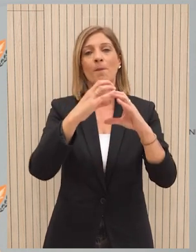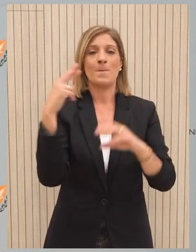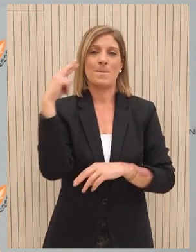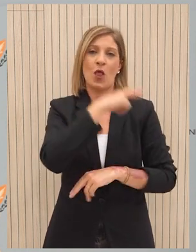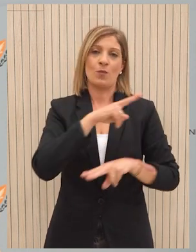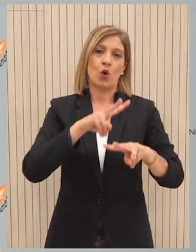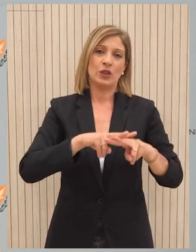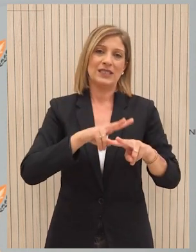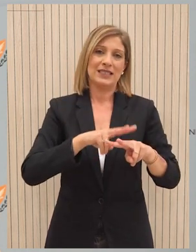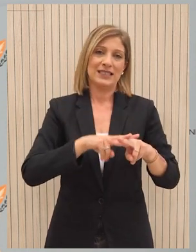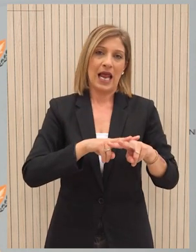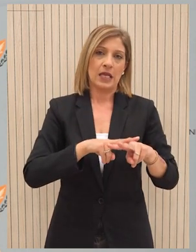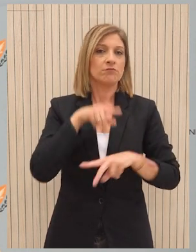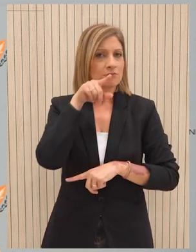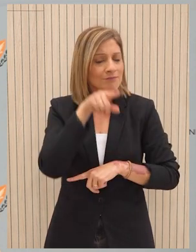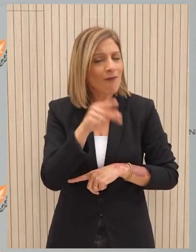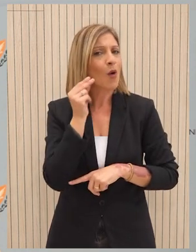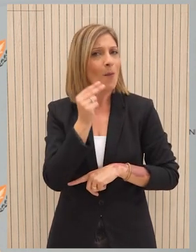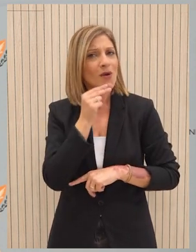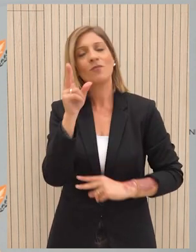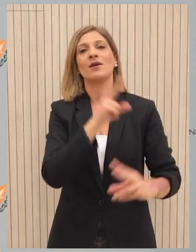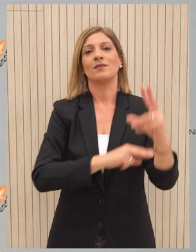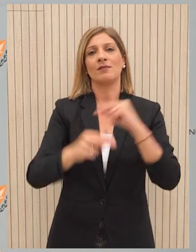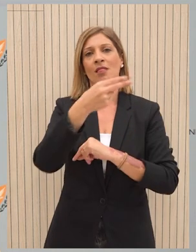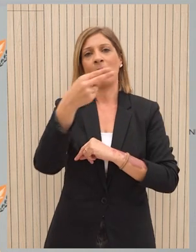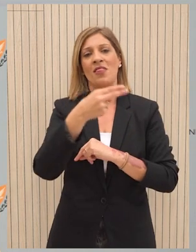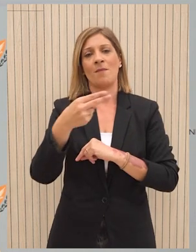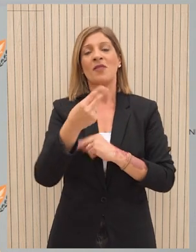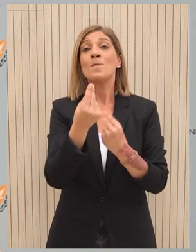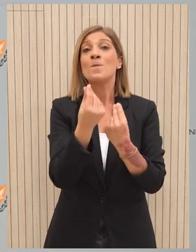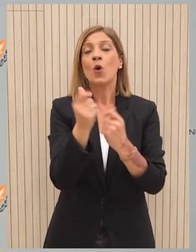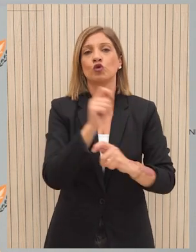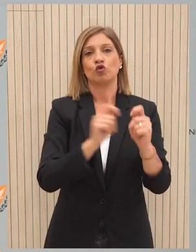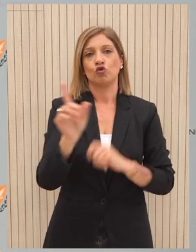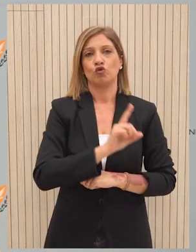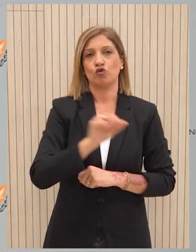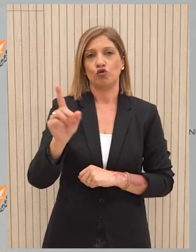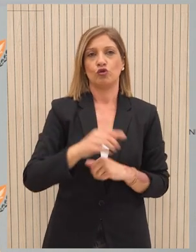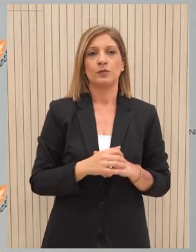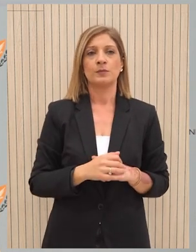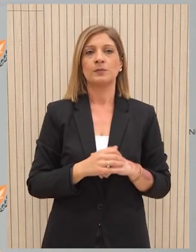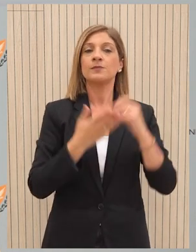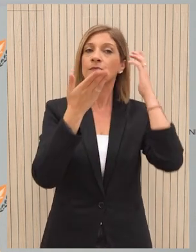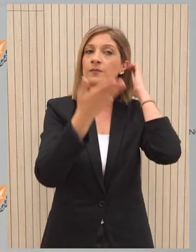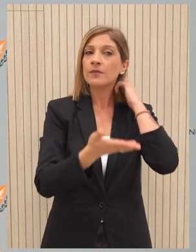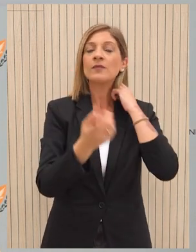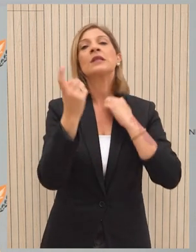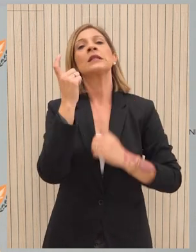Ισραηλινό Πρωθυπουργό, ακριβώς, για να τεθούν τα συγκεκριμένα ζητήματα που αφορούν την υλοποίηση αυτού του μέτρου. Ναι, κύριε Μολιέρη.